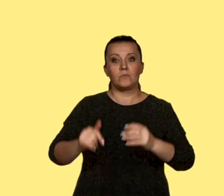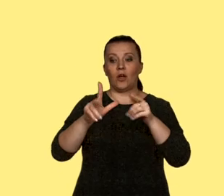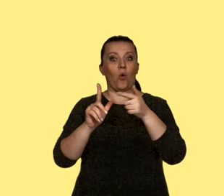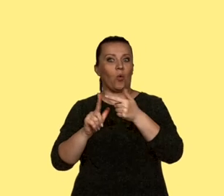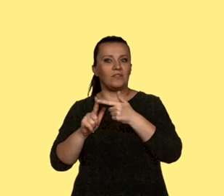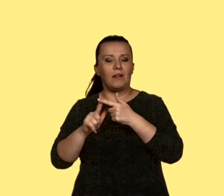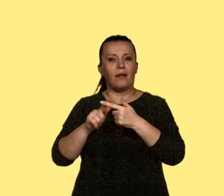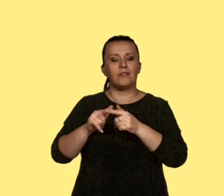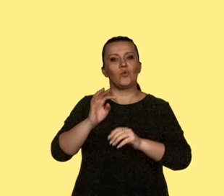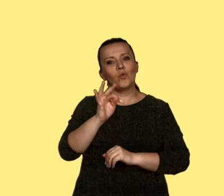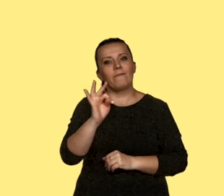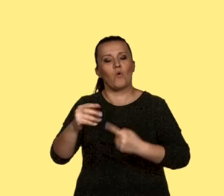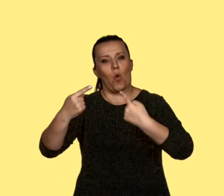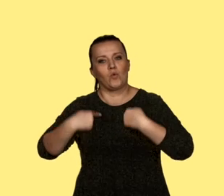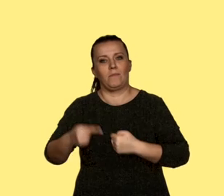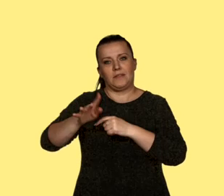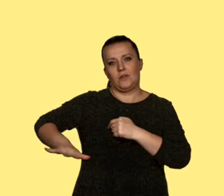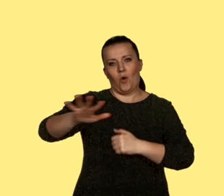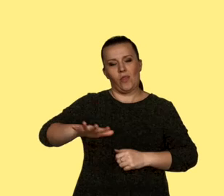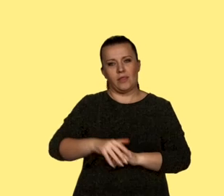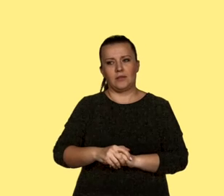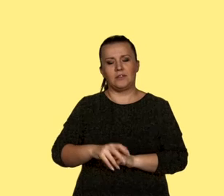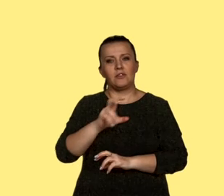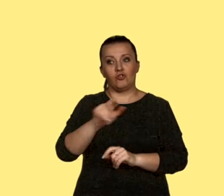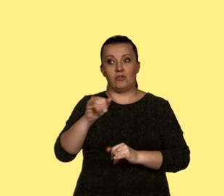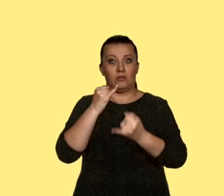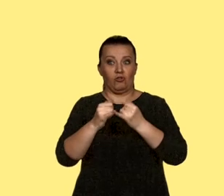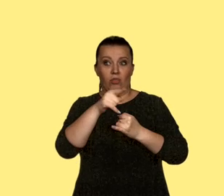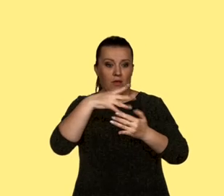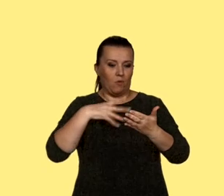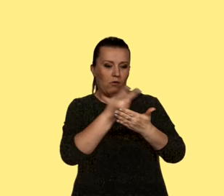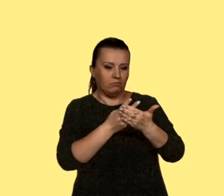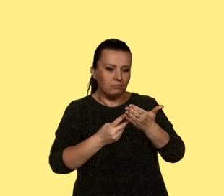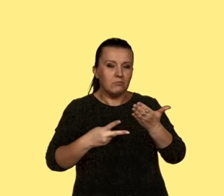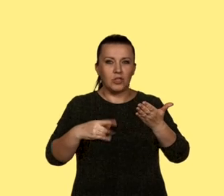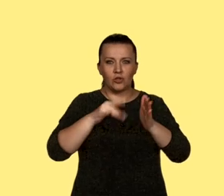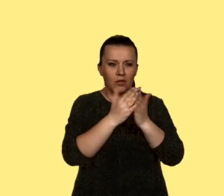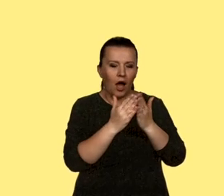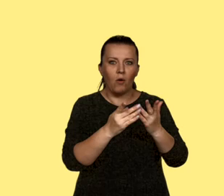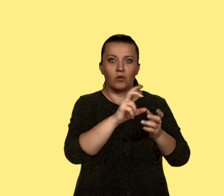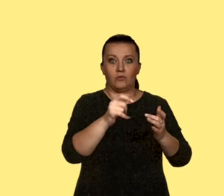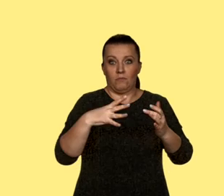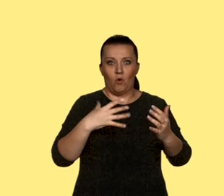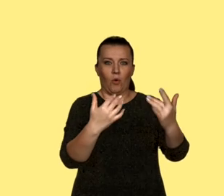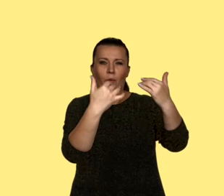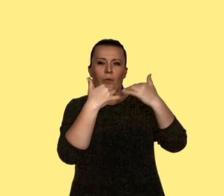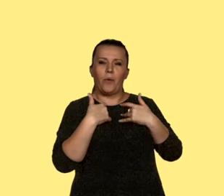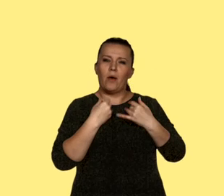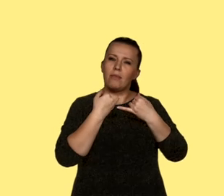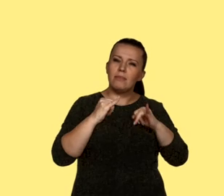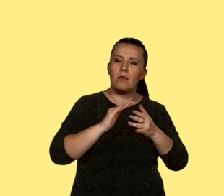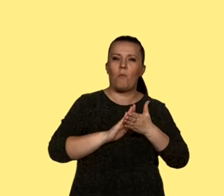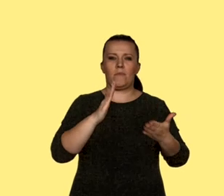egzystencjalny. Czy coś Cię w tym dziele zastanowiło? Czy zmieniło Twoje życie? Czy zmieniło Twój sposób